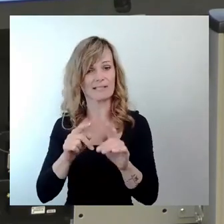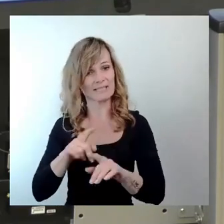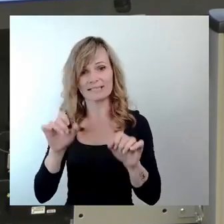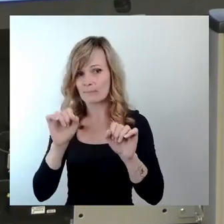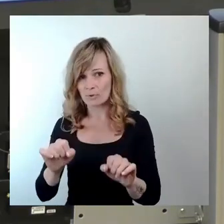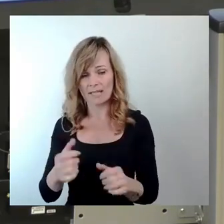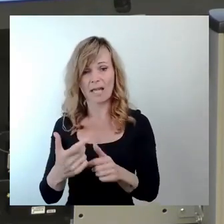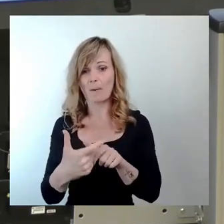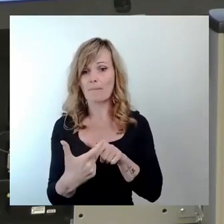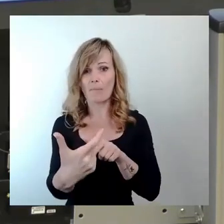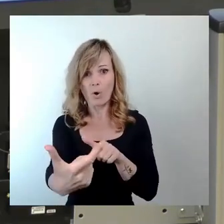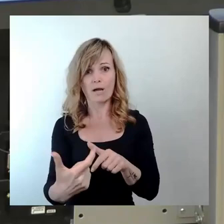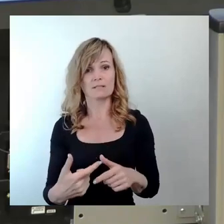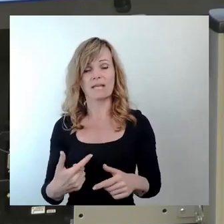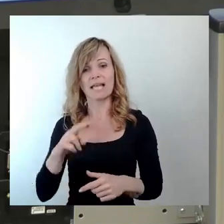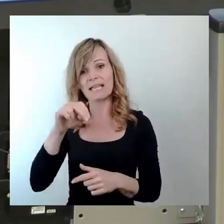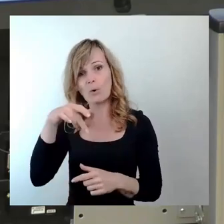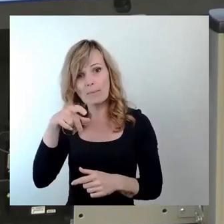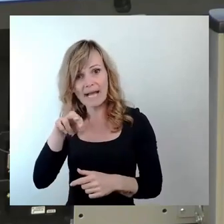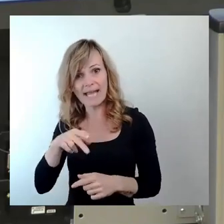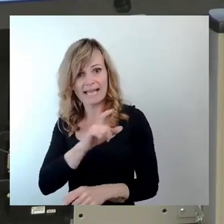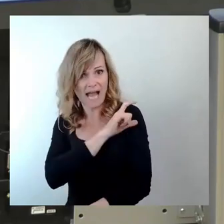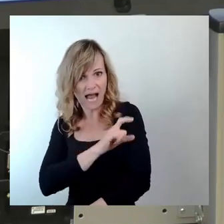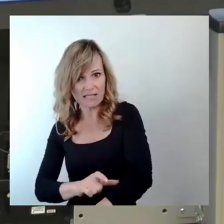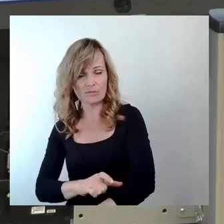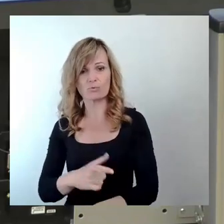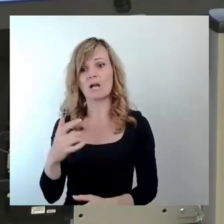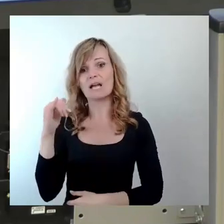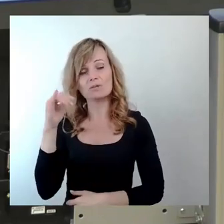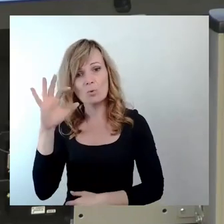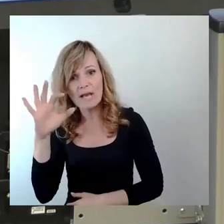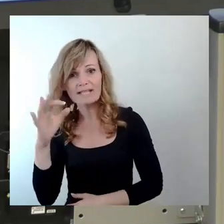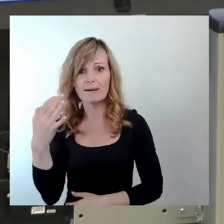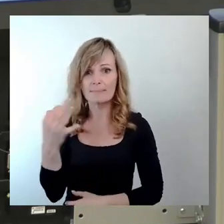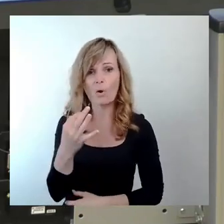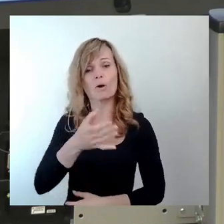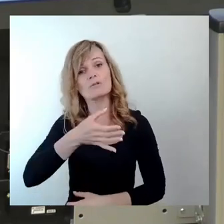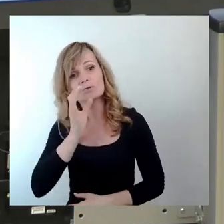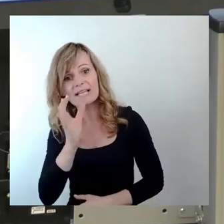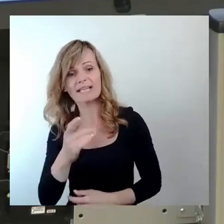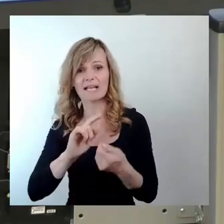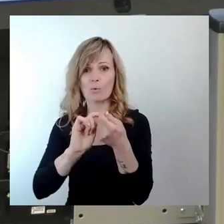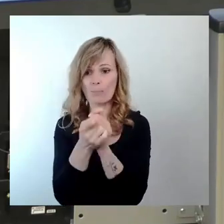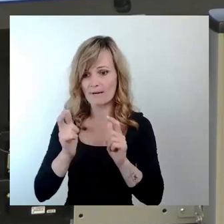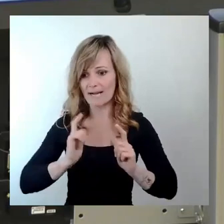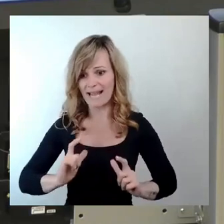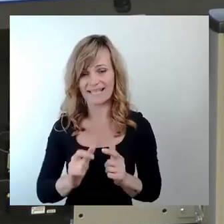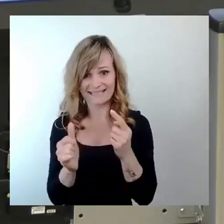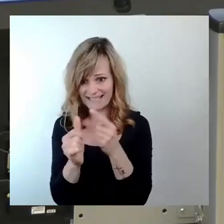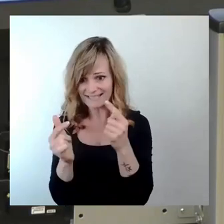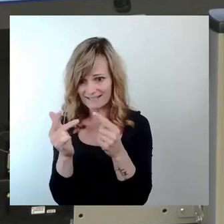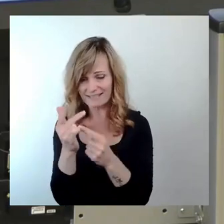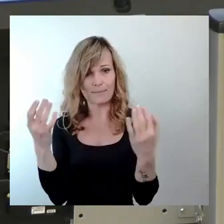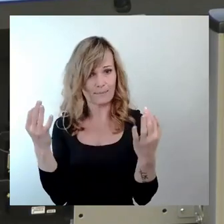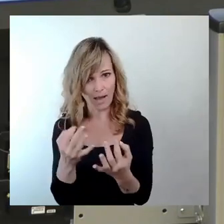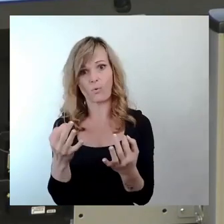nicht ohne Neoprenanzug und auch eine Toilette und was zu trinken, die Umkleide, all das braucht es, weil da kommen tatsächlich